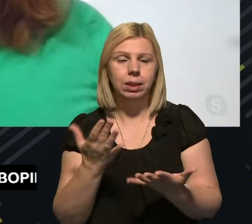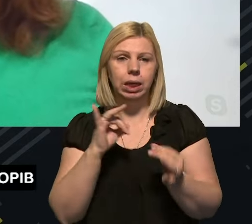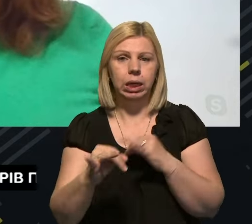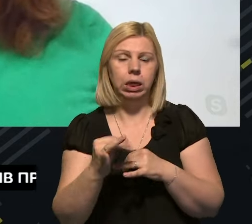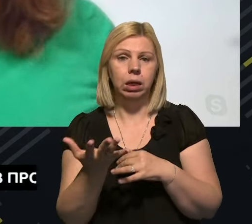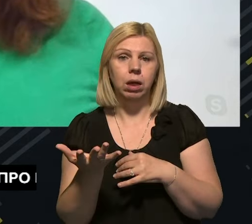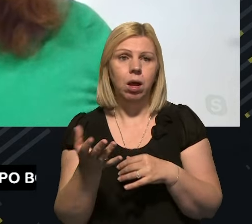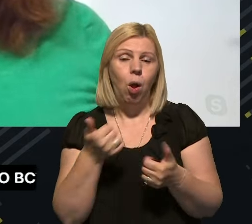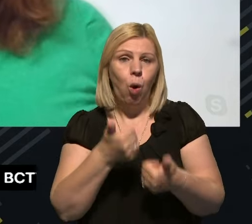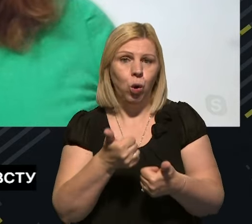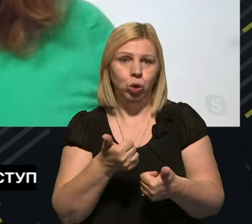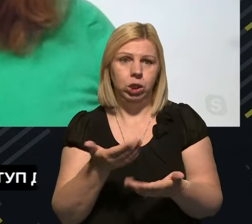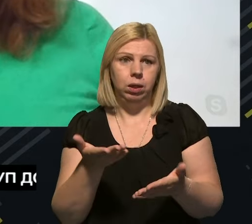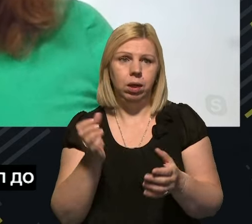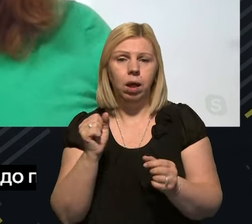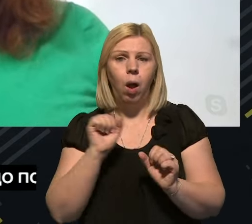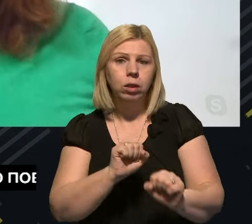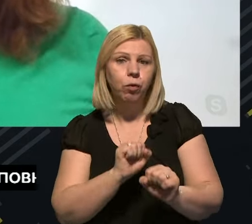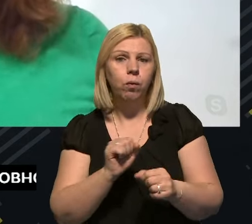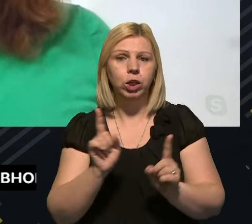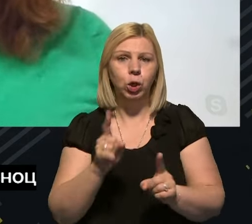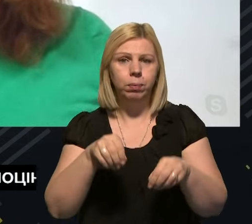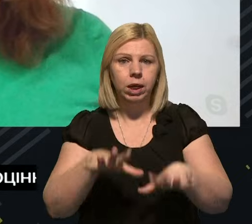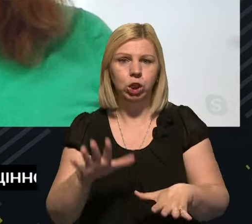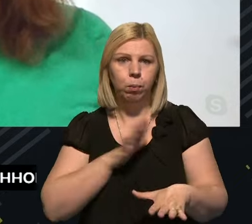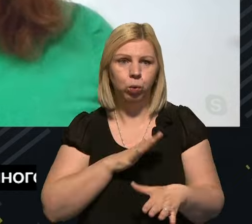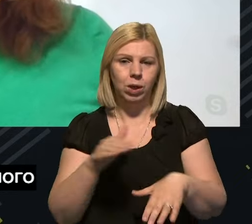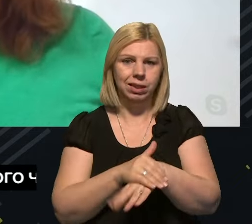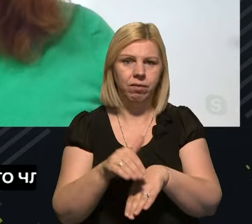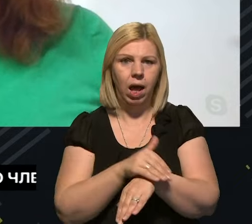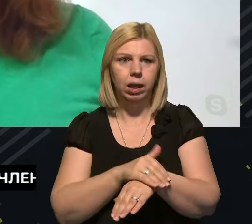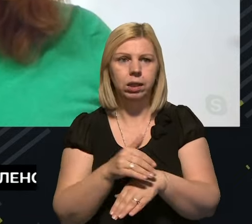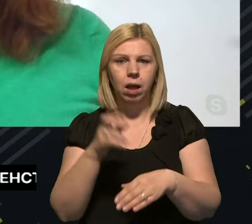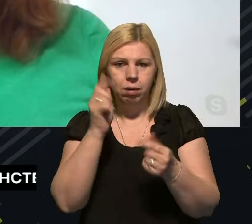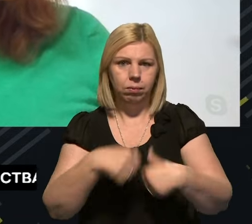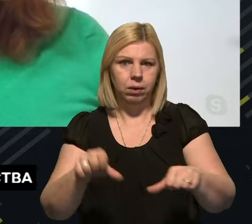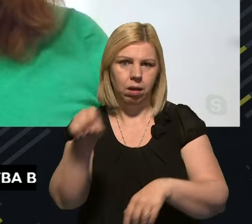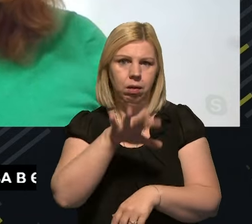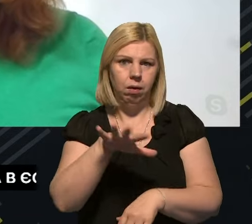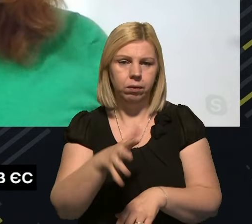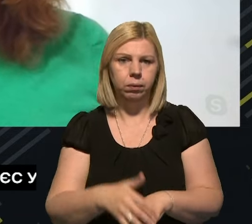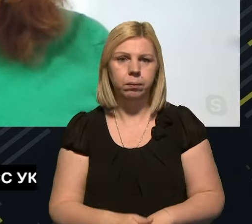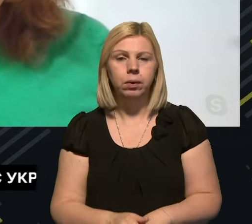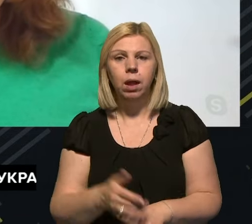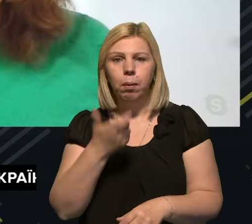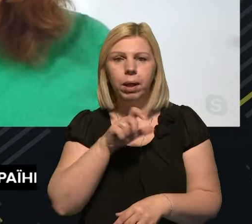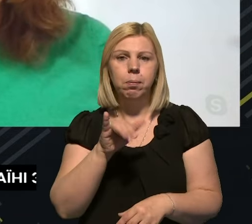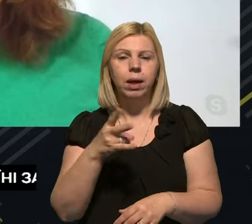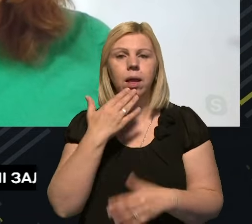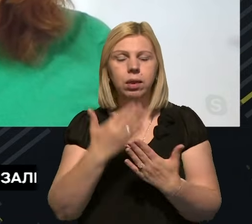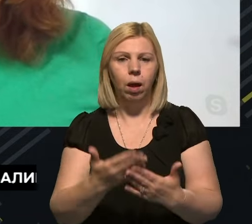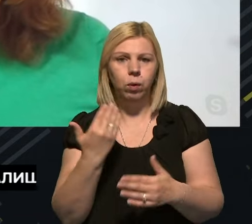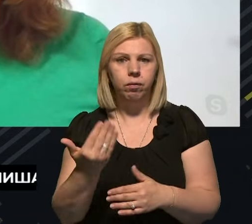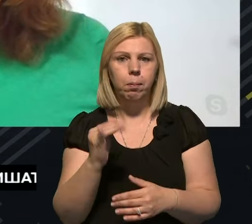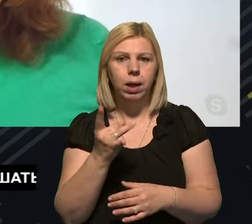хороші речі, тобто, про адвокатувати, щоб це рішення було схвалене країнами-членами Європейського Союзу. Пані Марія, дуже дякуємо вам.